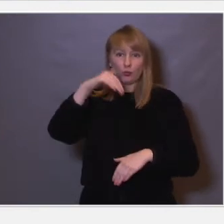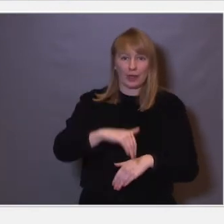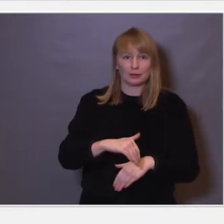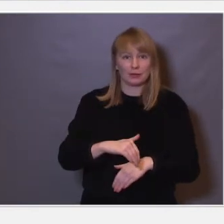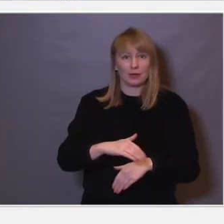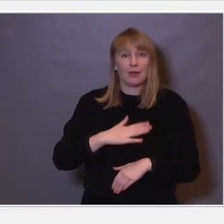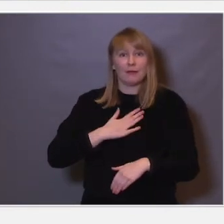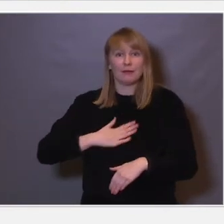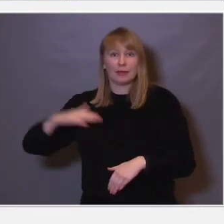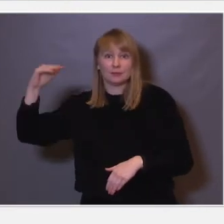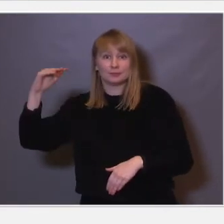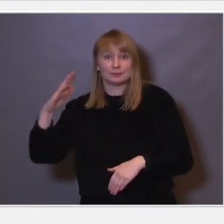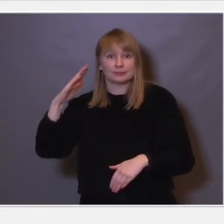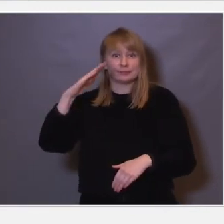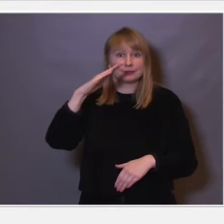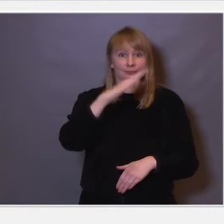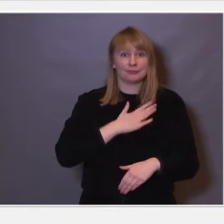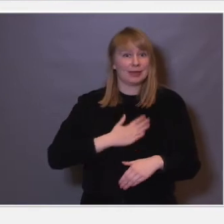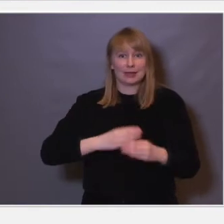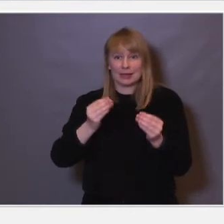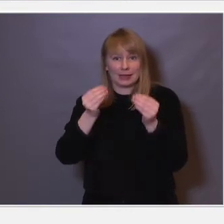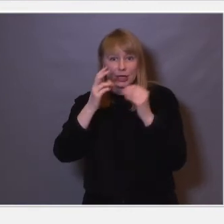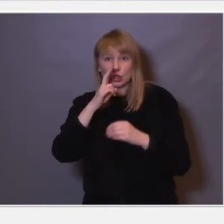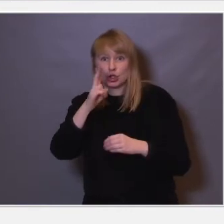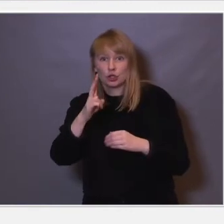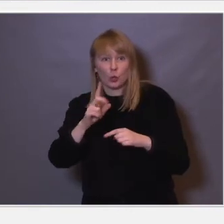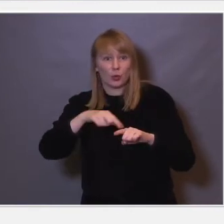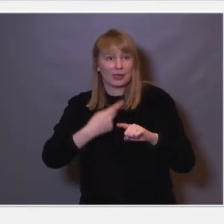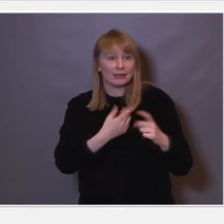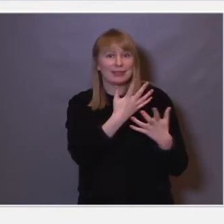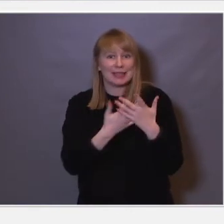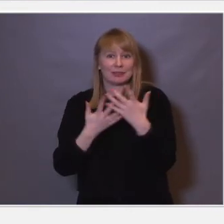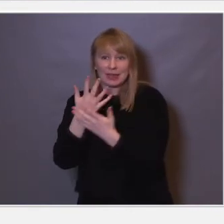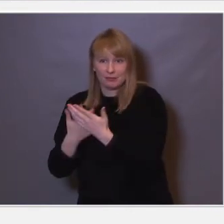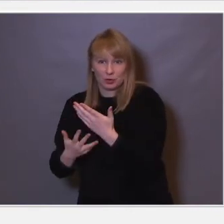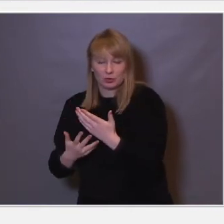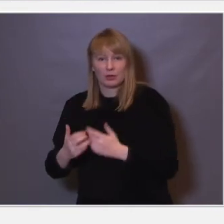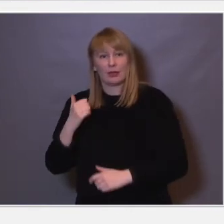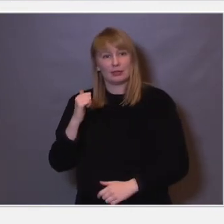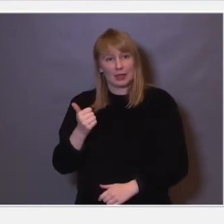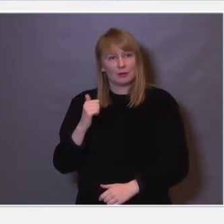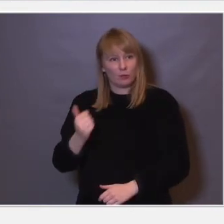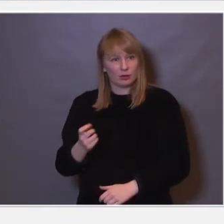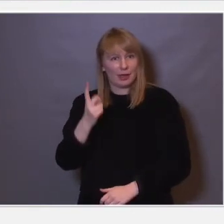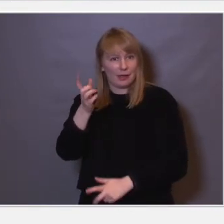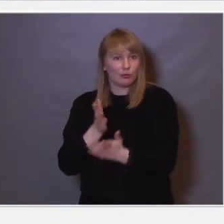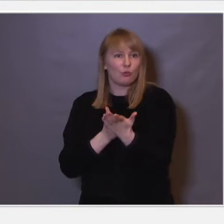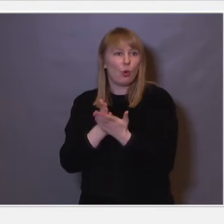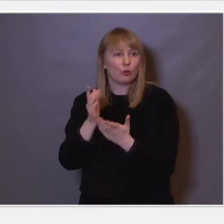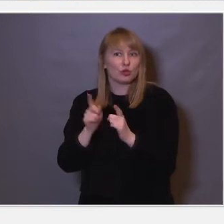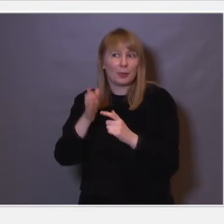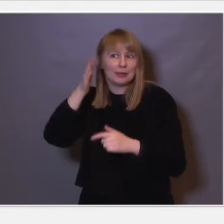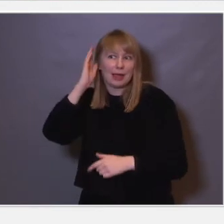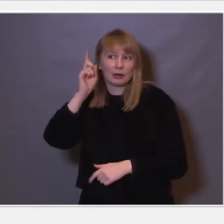bevare dem. Vi vil ikke hele tiden prøve å lære nytt og sette opp de nettverkene på nytt. Så derfor så tror vi at dette her er en måte som hjernen